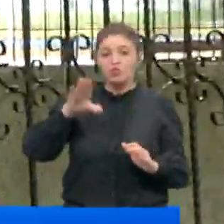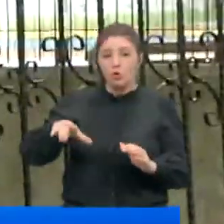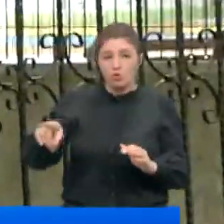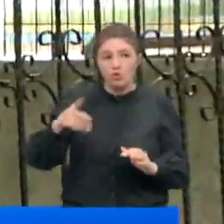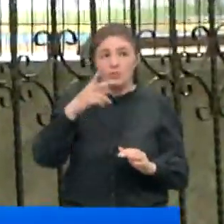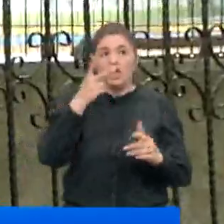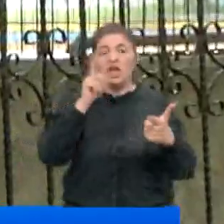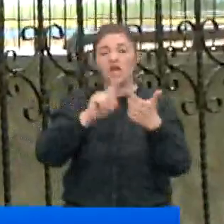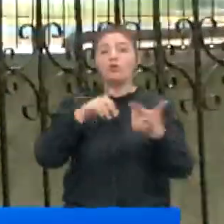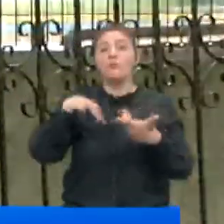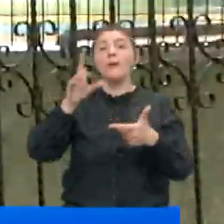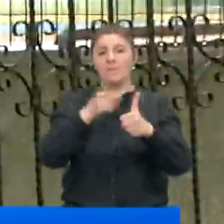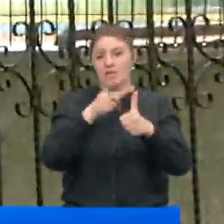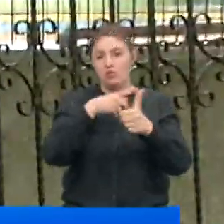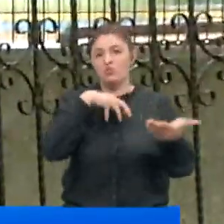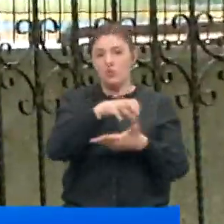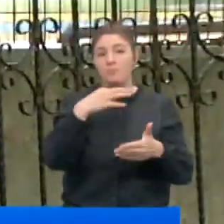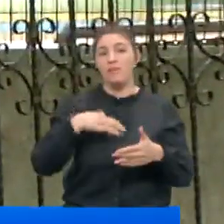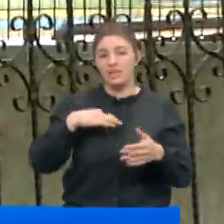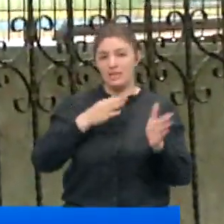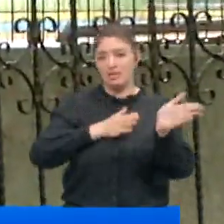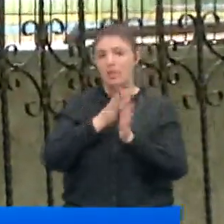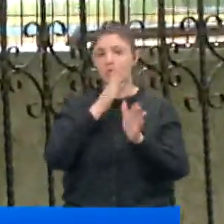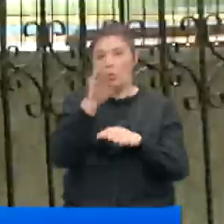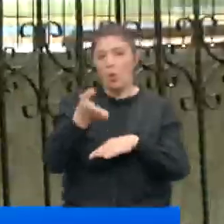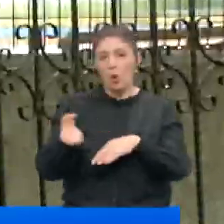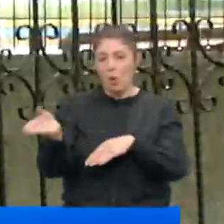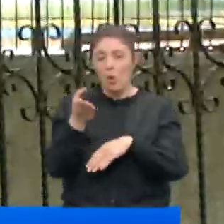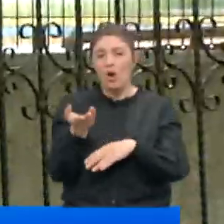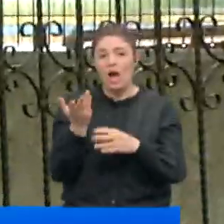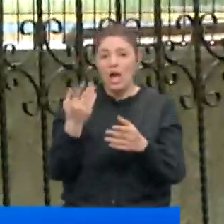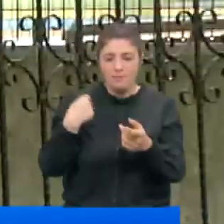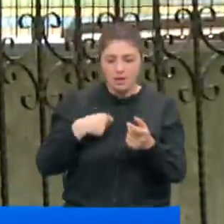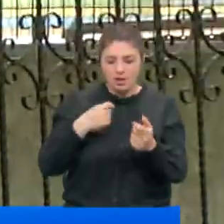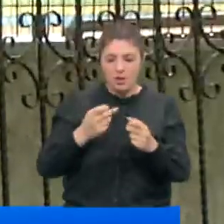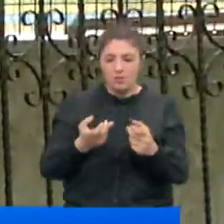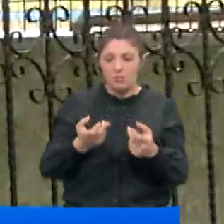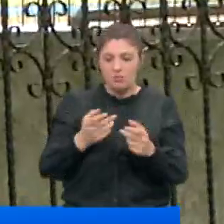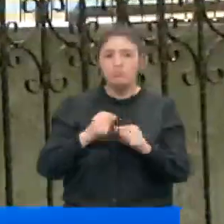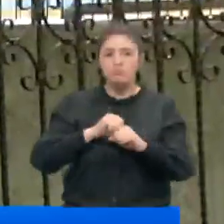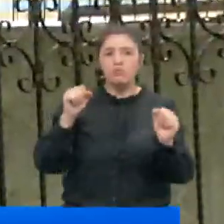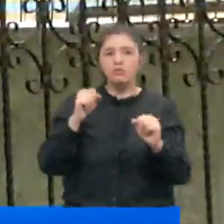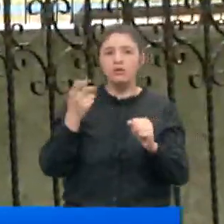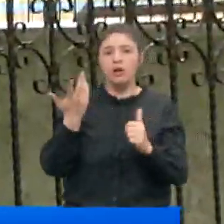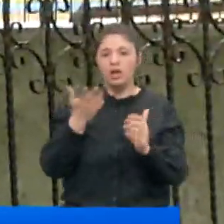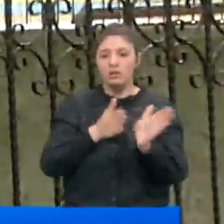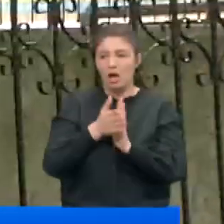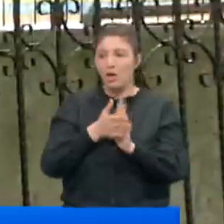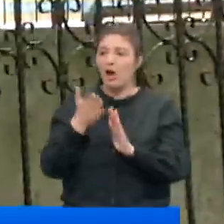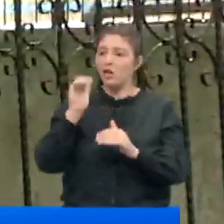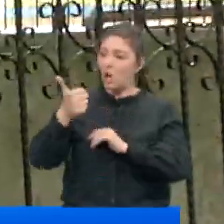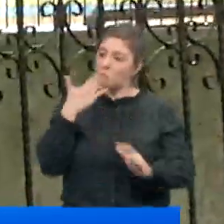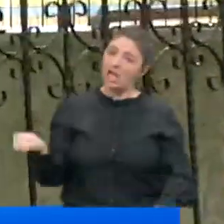ikinci grup değil, birinci grup. Pazartesi, salı biliyorsunuz onlar. Pazartesi boş geçti. Salı birdenbire çocuğa,